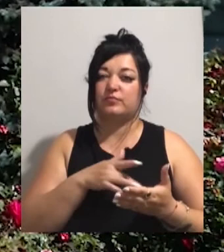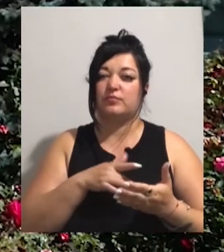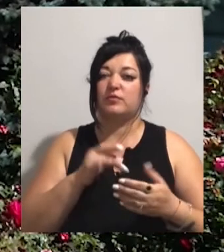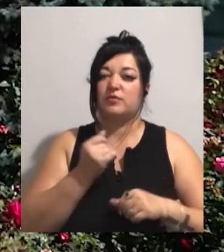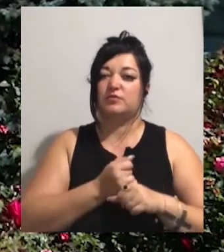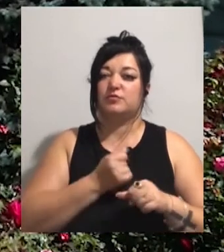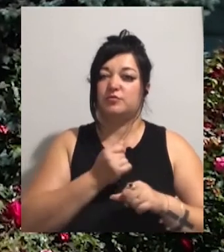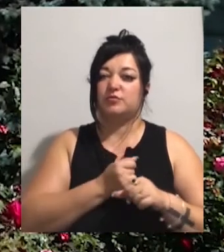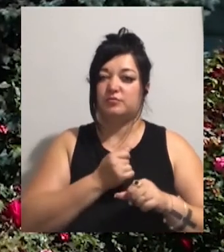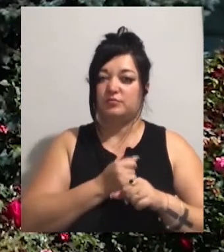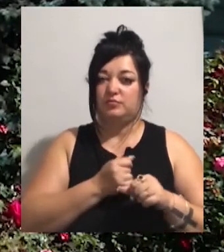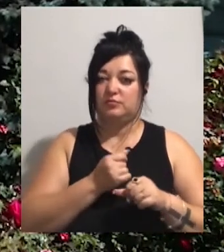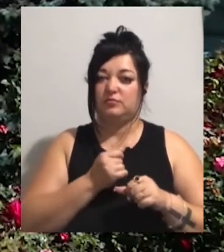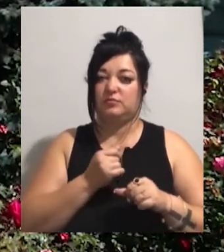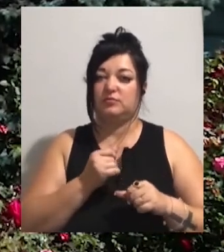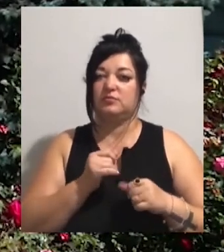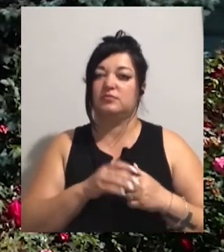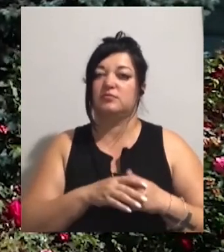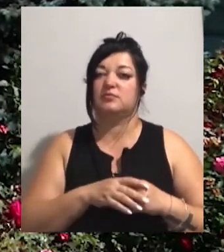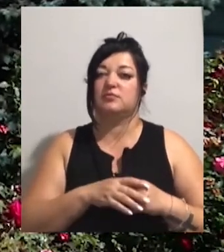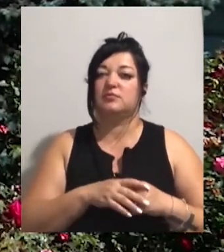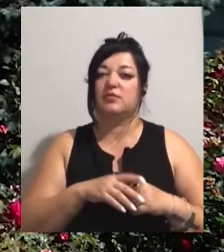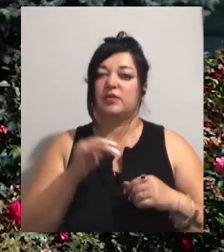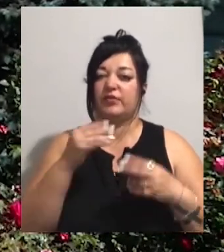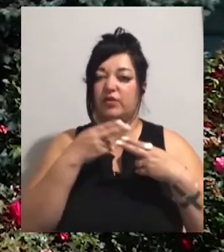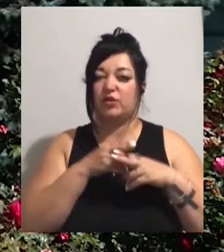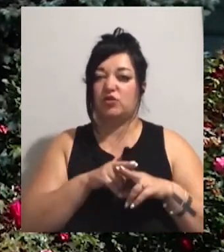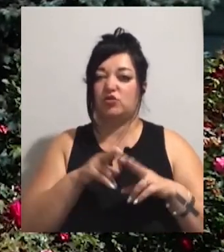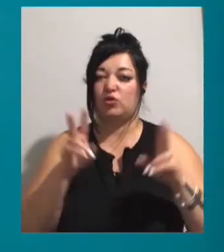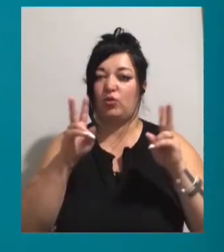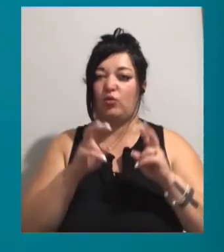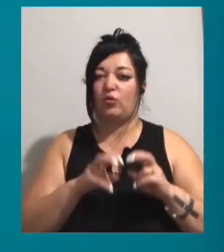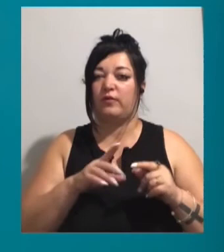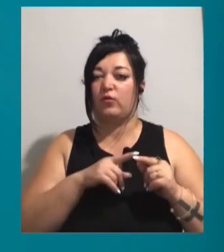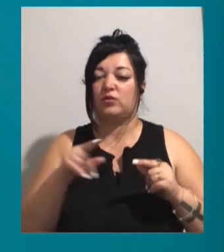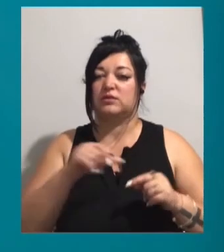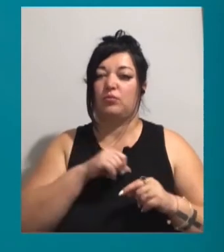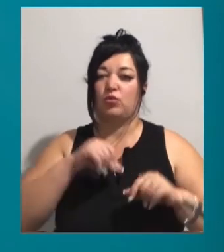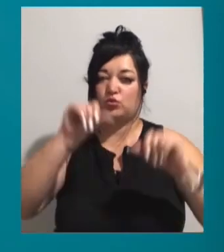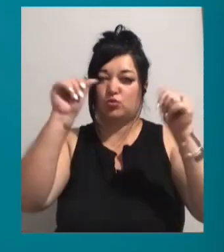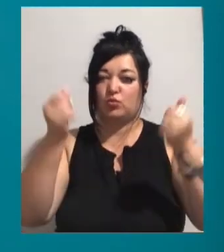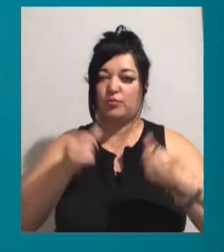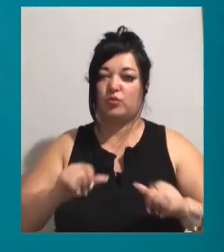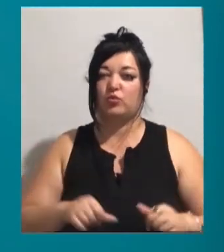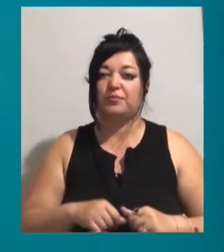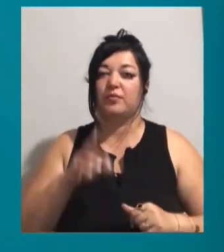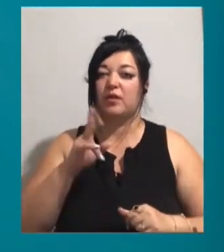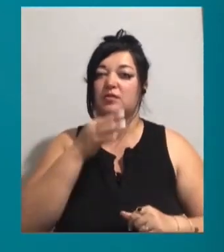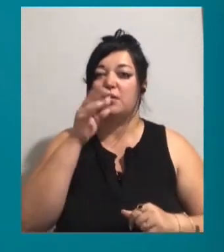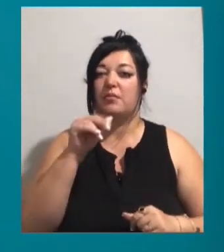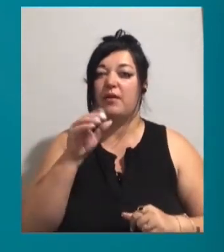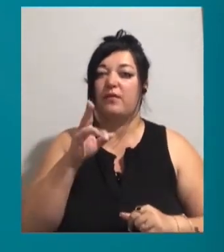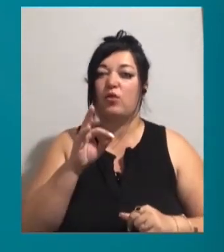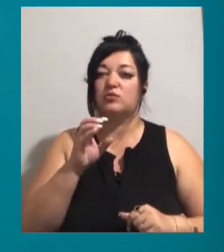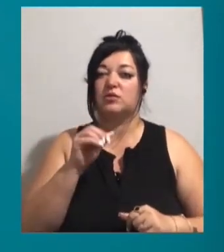ці втрачені пальці і відновити естетичний облік самої скульптури. Як зазначив Павло Остапенко,